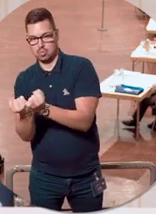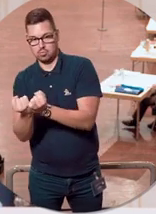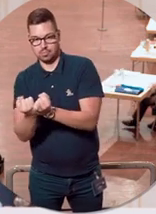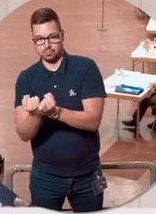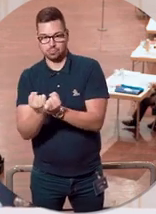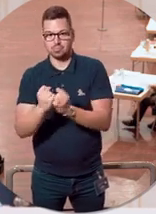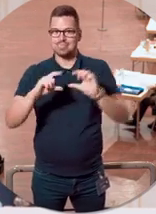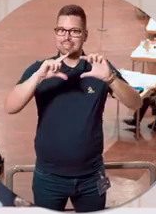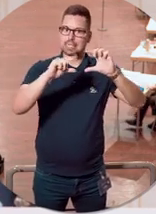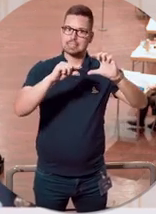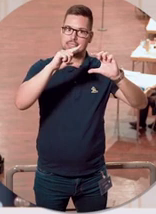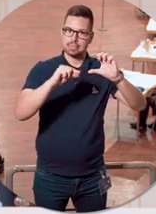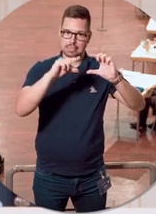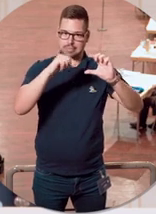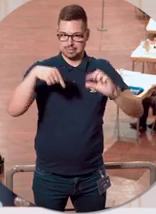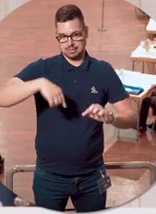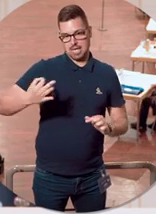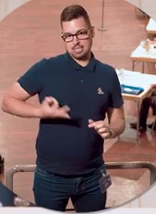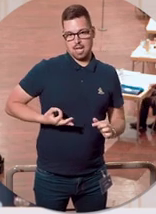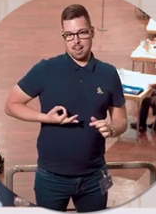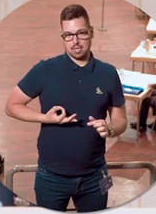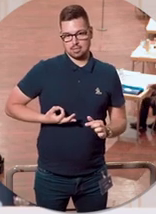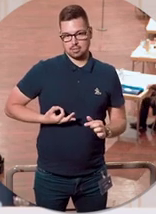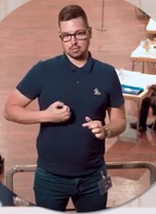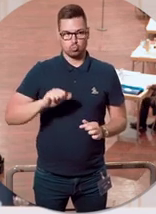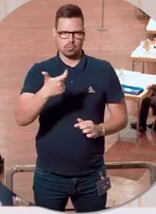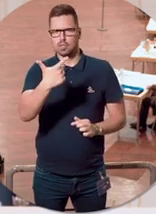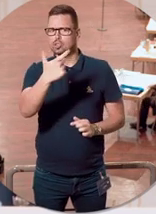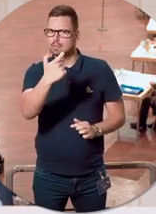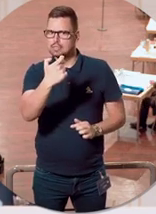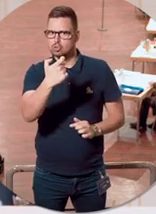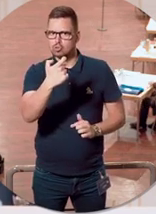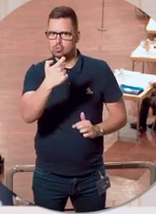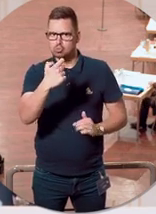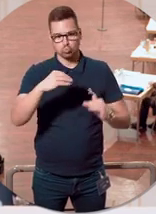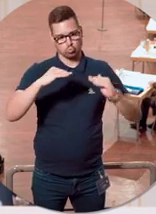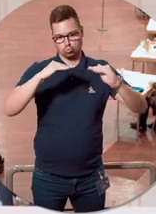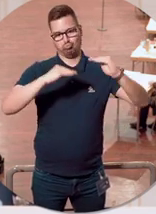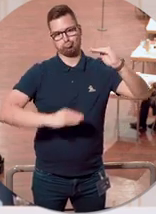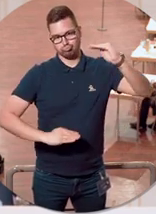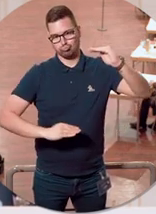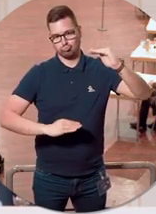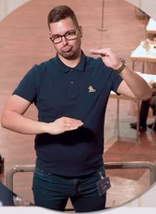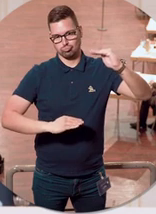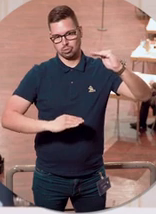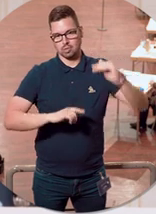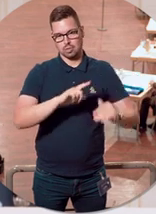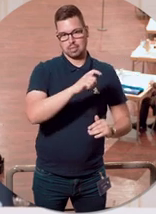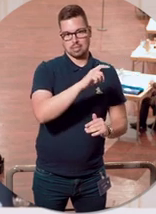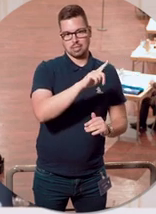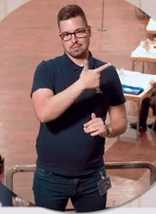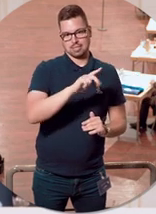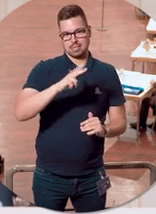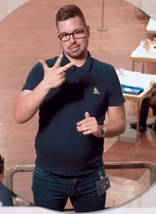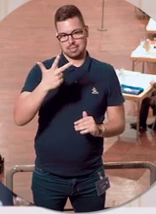wenn man das betrachten will, liegt im Saarland mit circa 20 deutlich unter dem Tiefpunkt zwischen zweiter und dritter Welle.